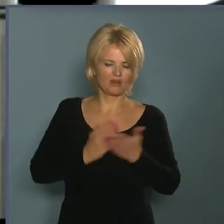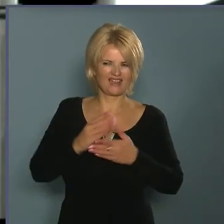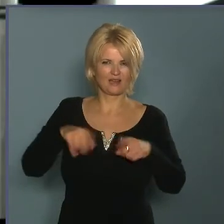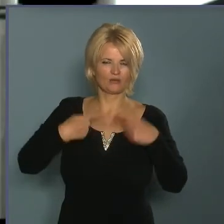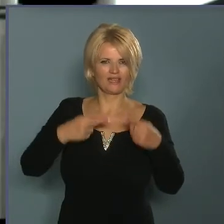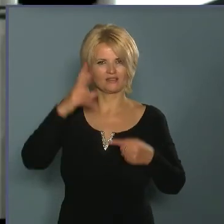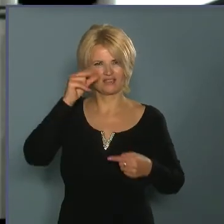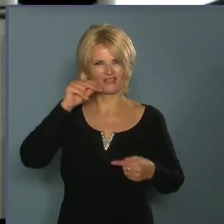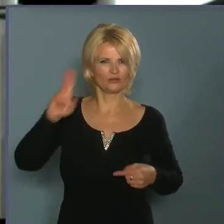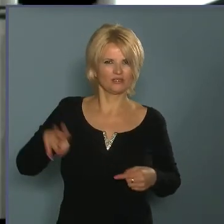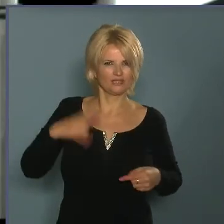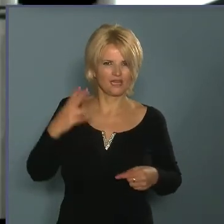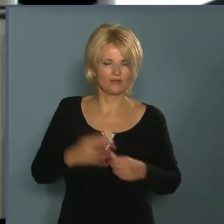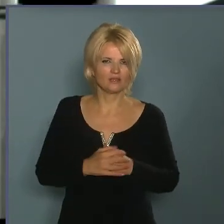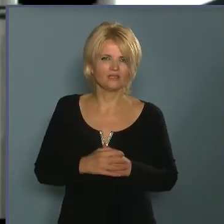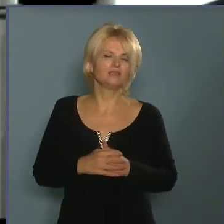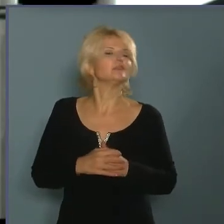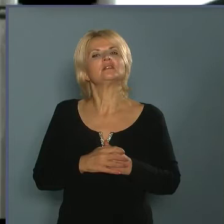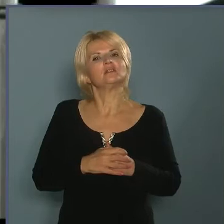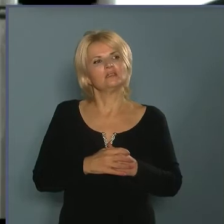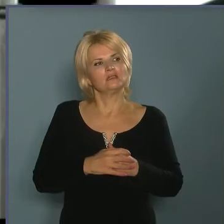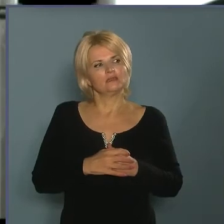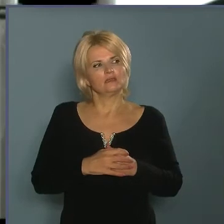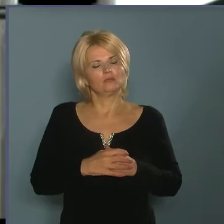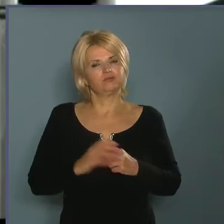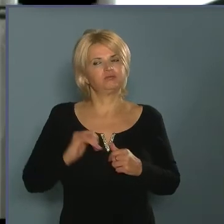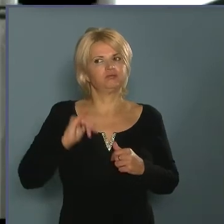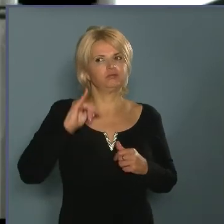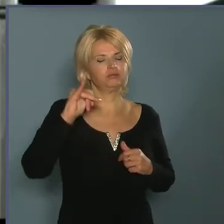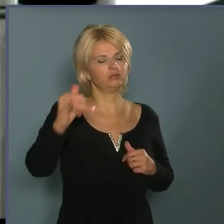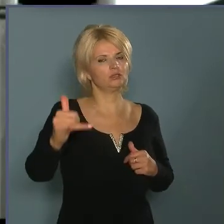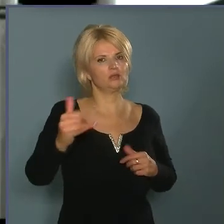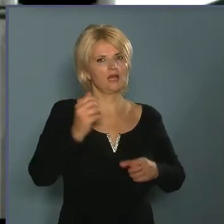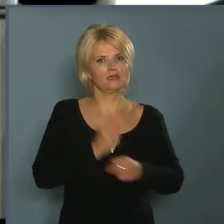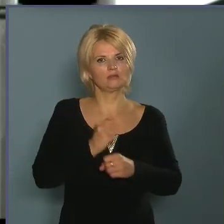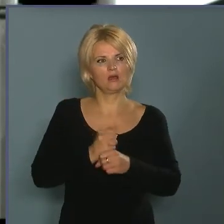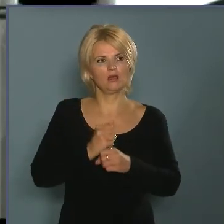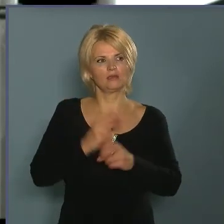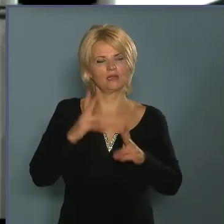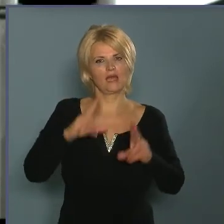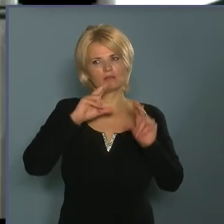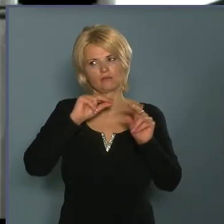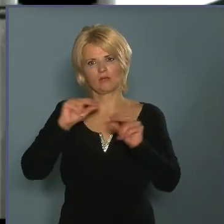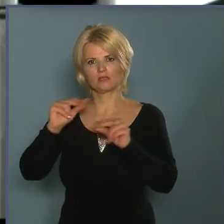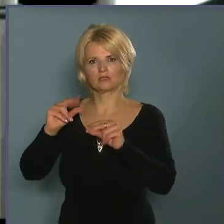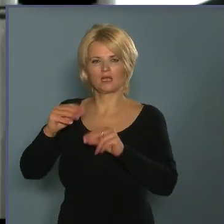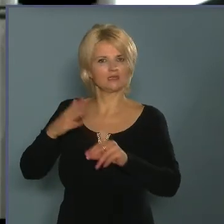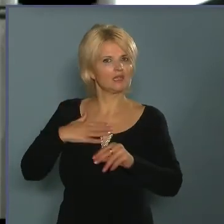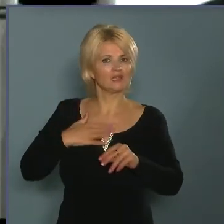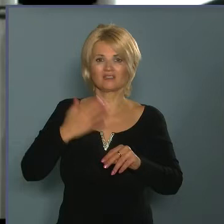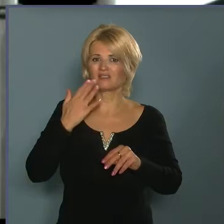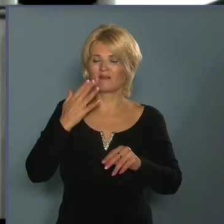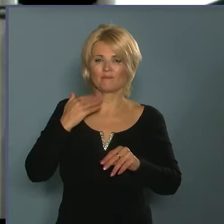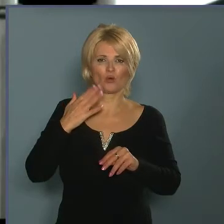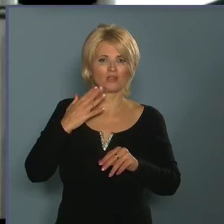utána a rendőrt, és eltartott egy ideig, amíg sikerült tisztázni, hogy valójában én nem